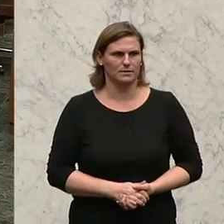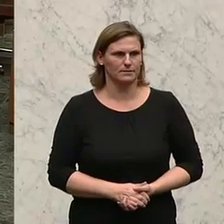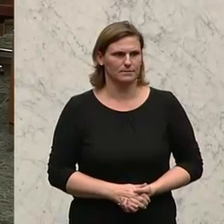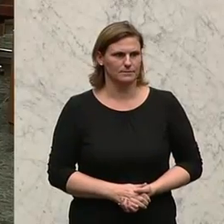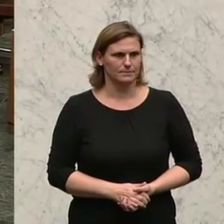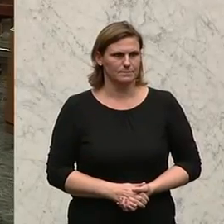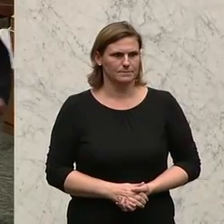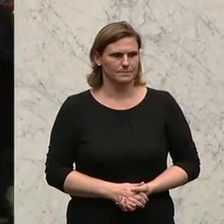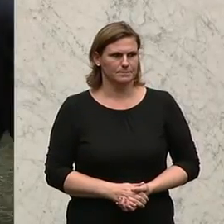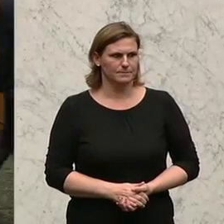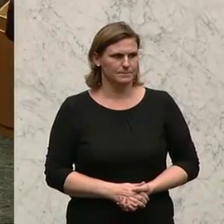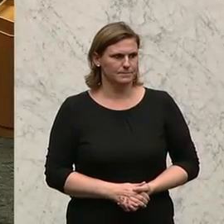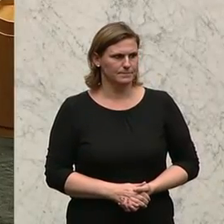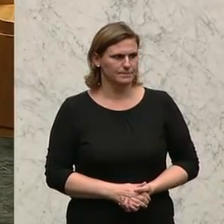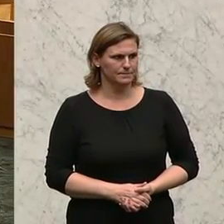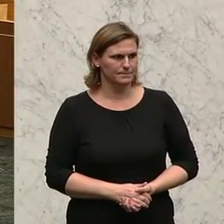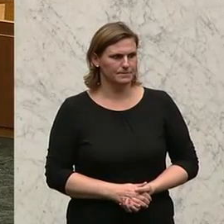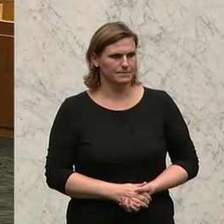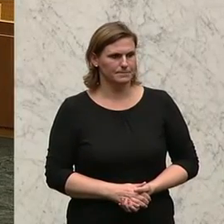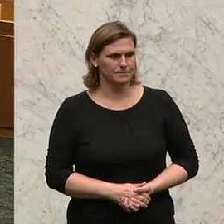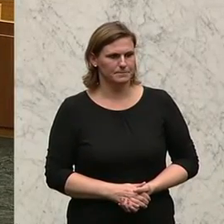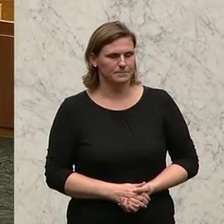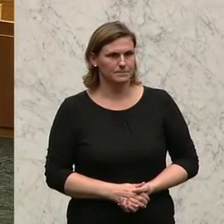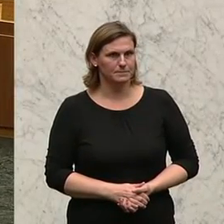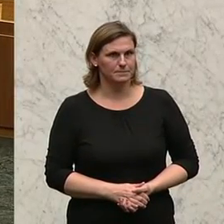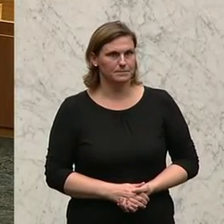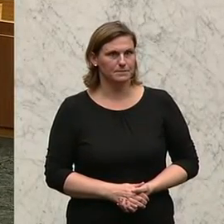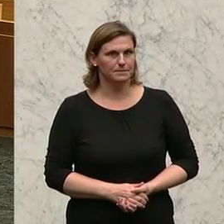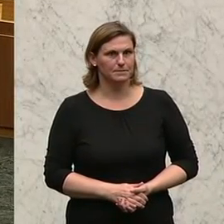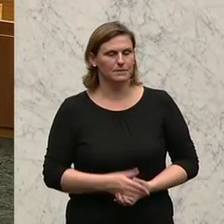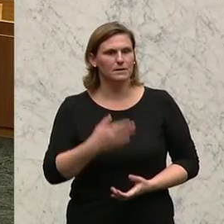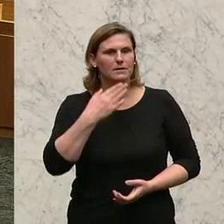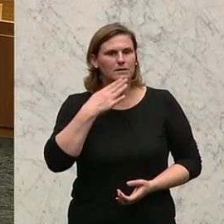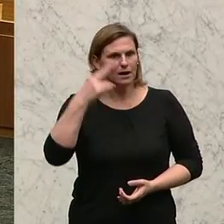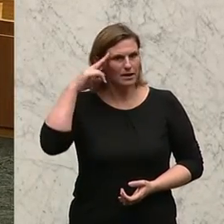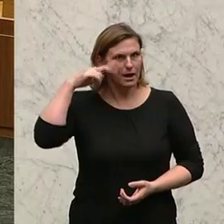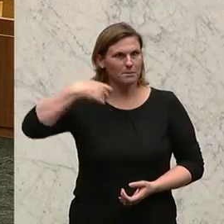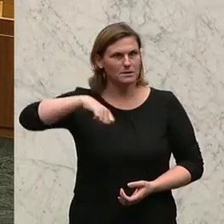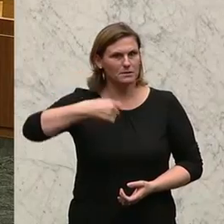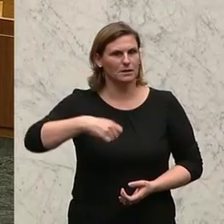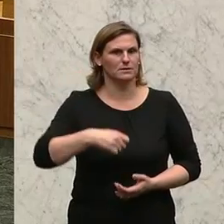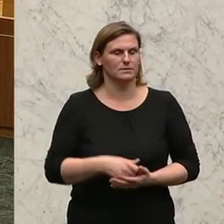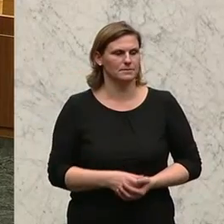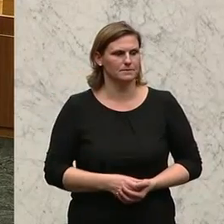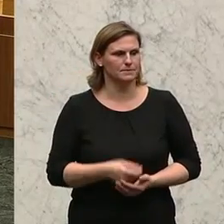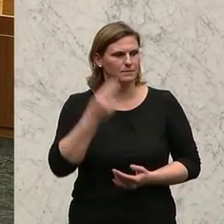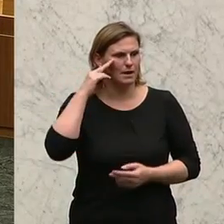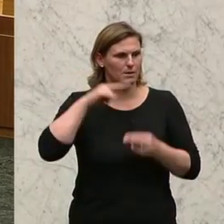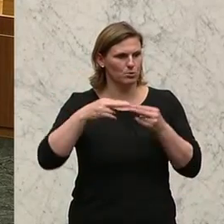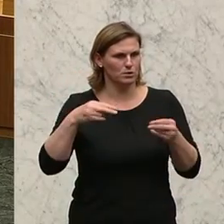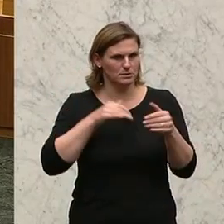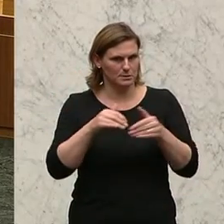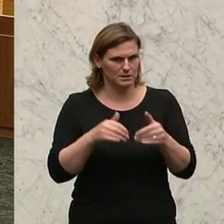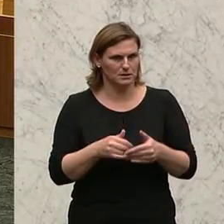Der nächste Redner, SPÖ, Johann Hell. Danke, Herr Präsident, Herr Bundesminister,